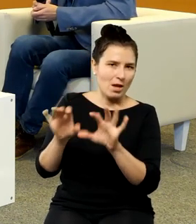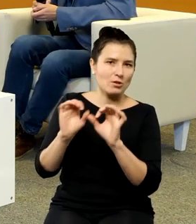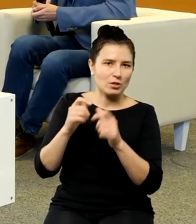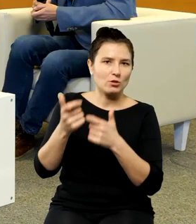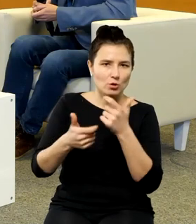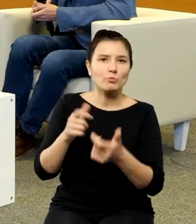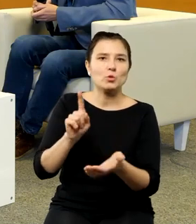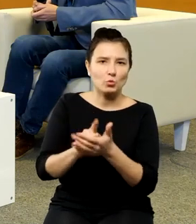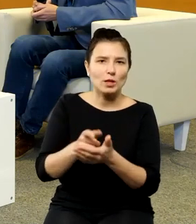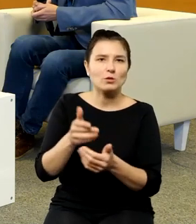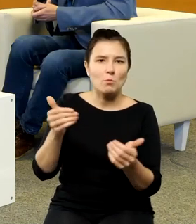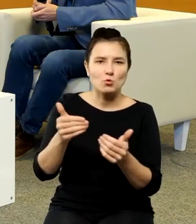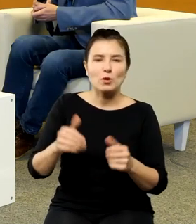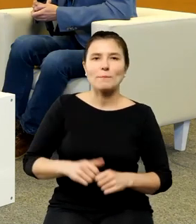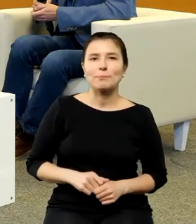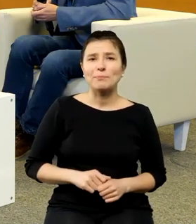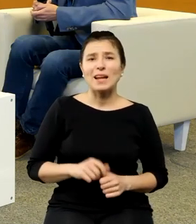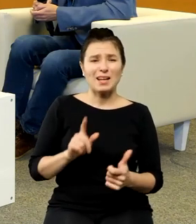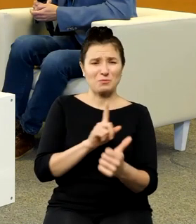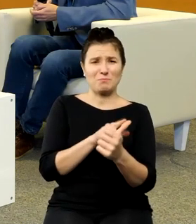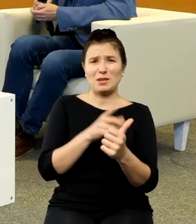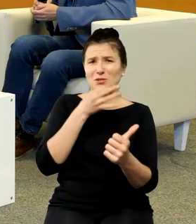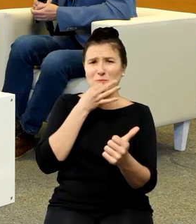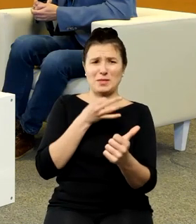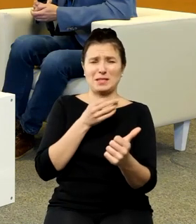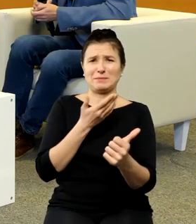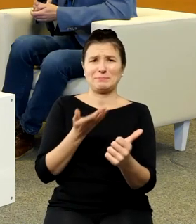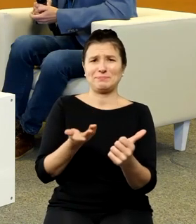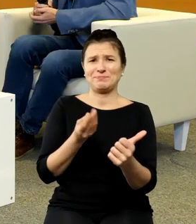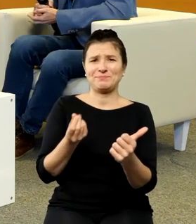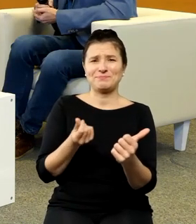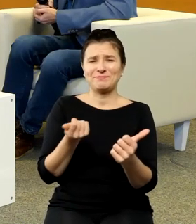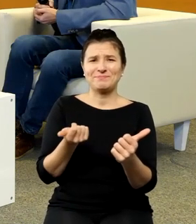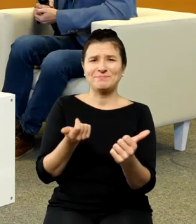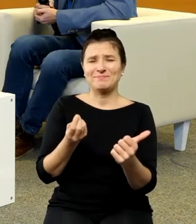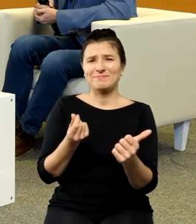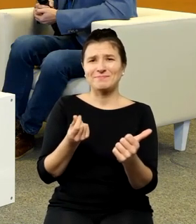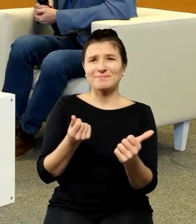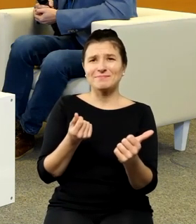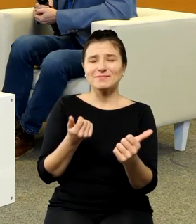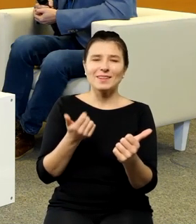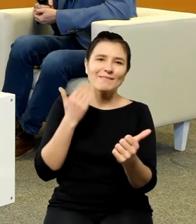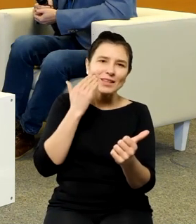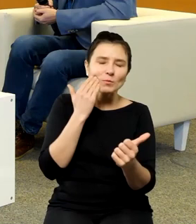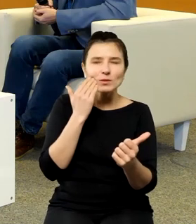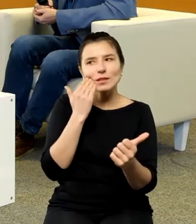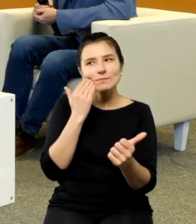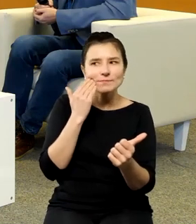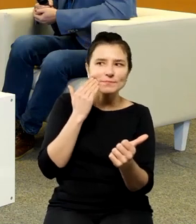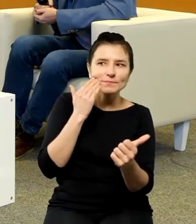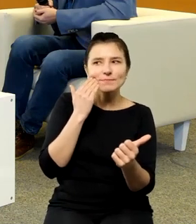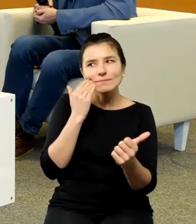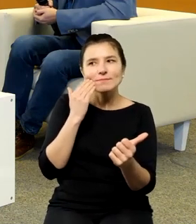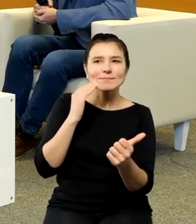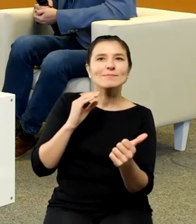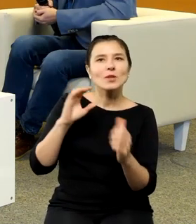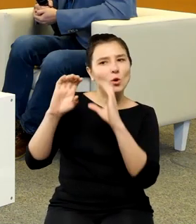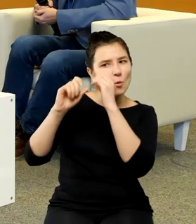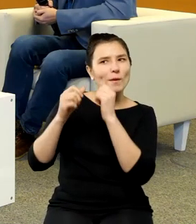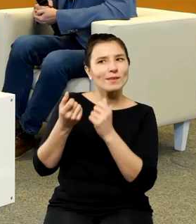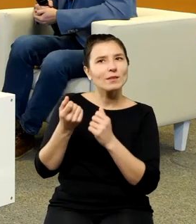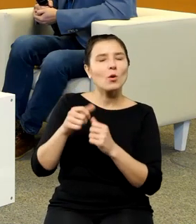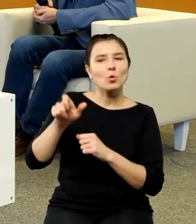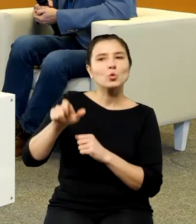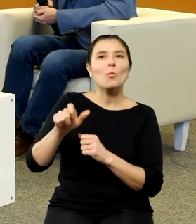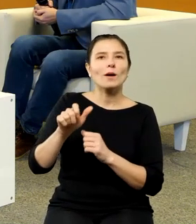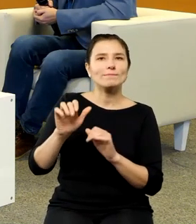jest bardzo dużo, mimo tajemniczości, która towarzyszy Kopernika,